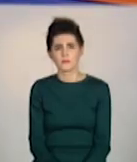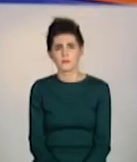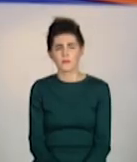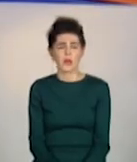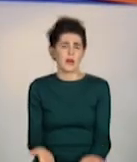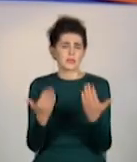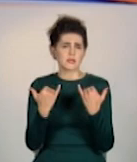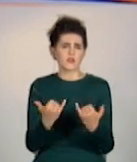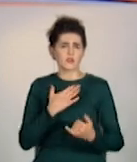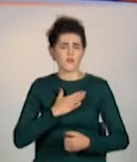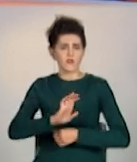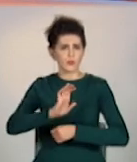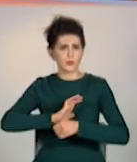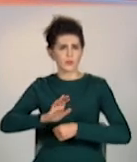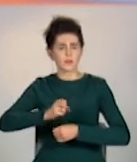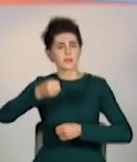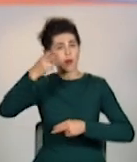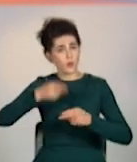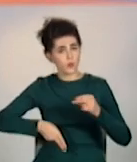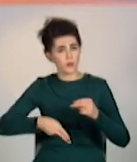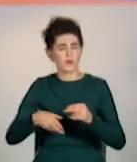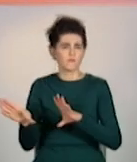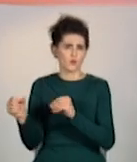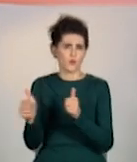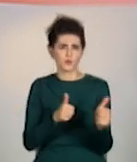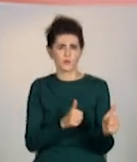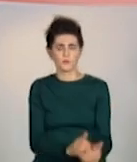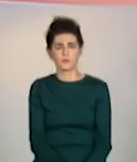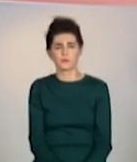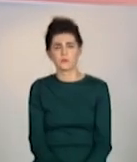І на цьому наш випуск підійшов до завершення. На все добре.